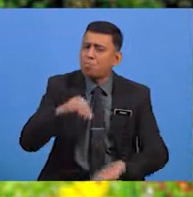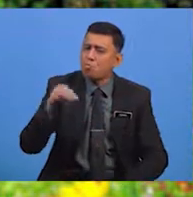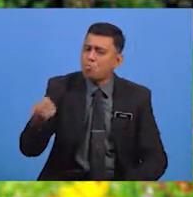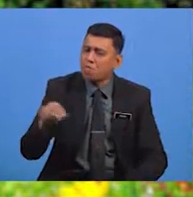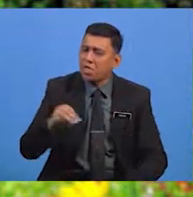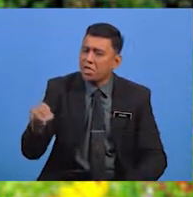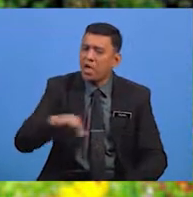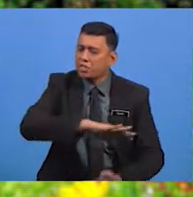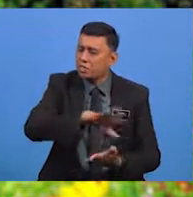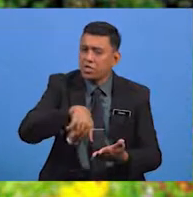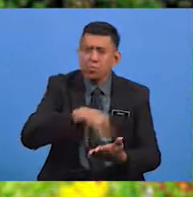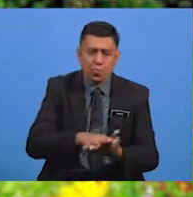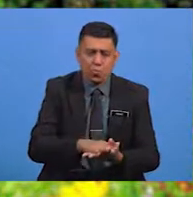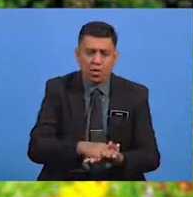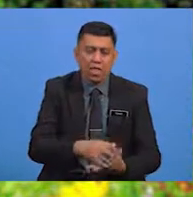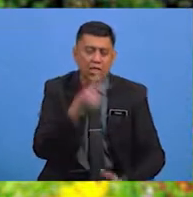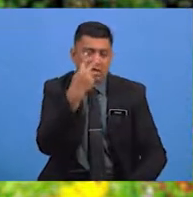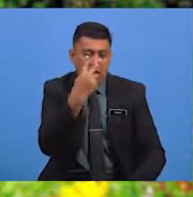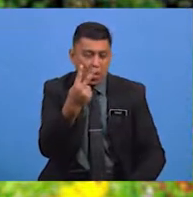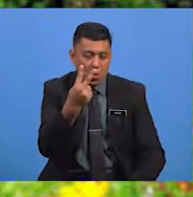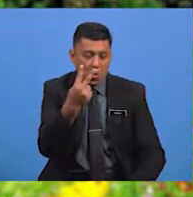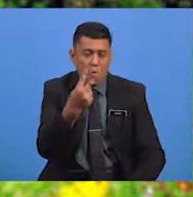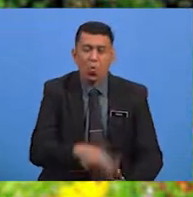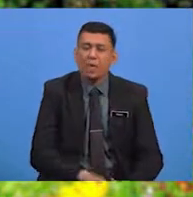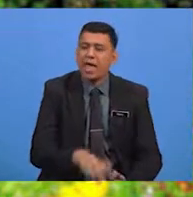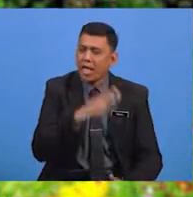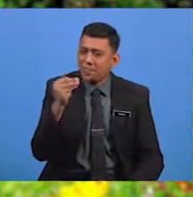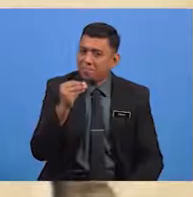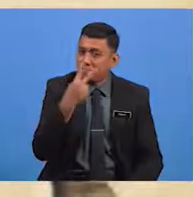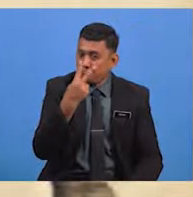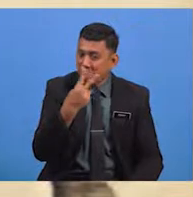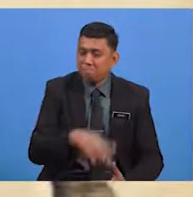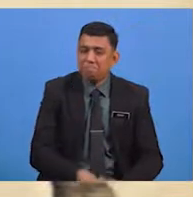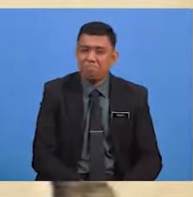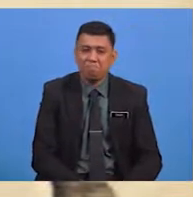Mari sama-sama kita hayati syair Burung Nuri.